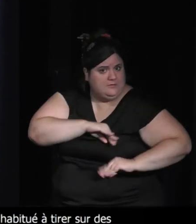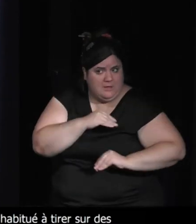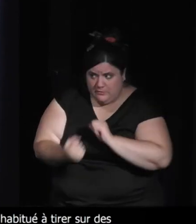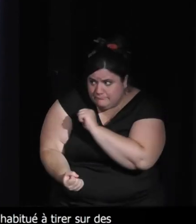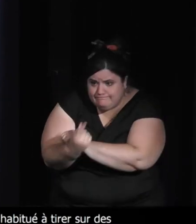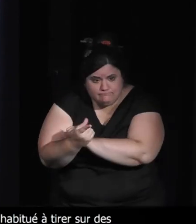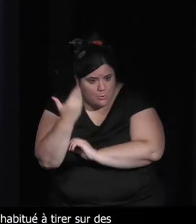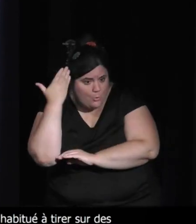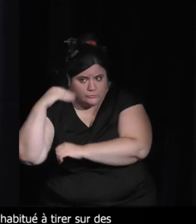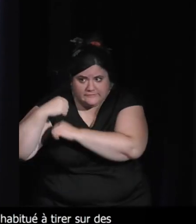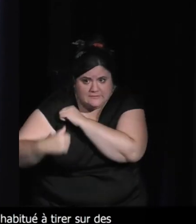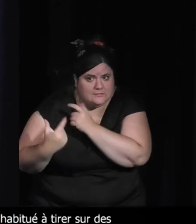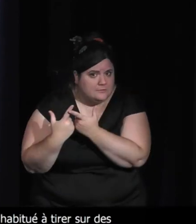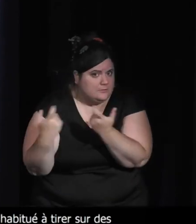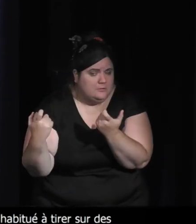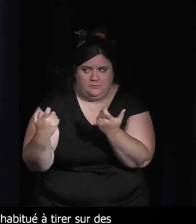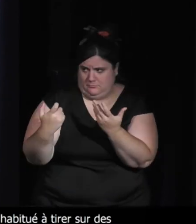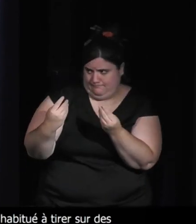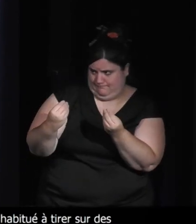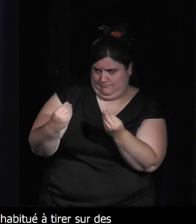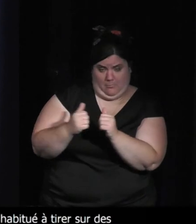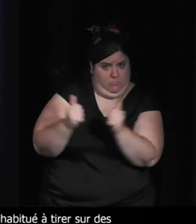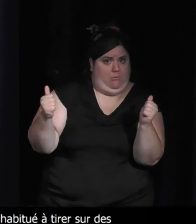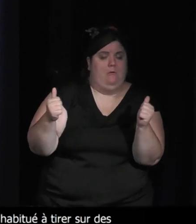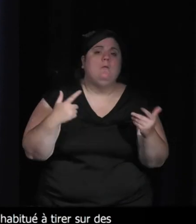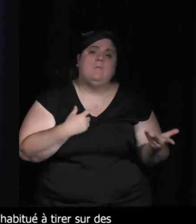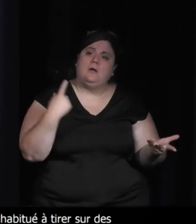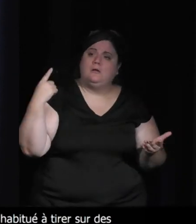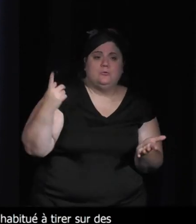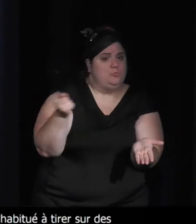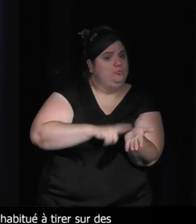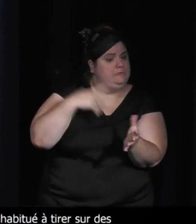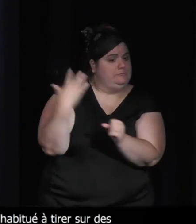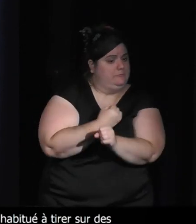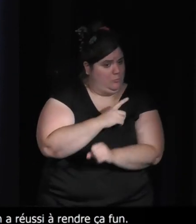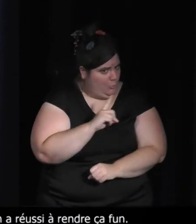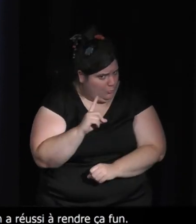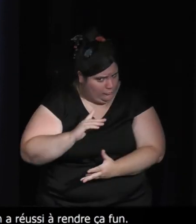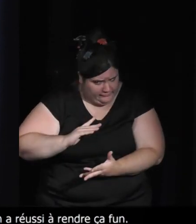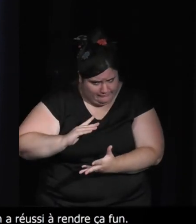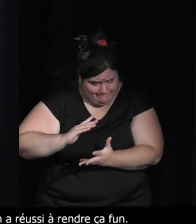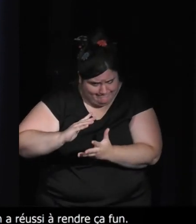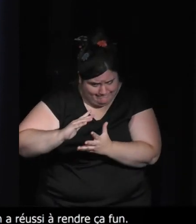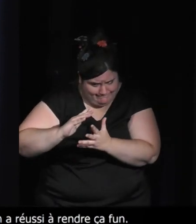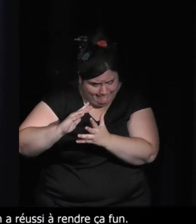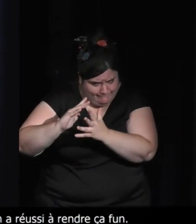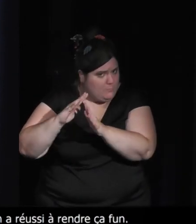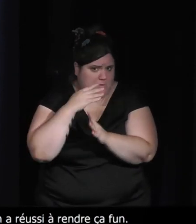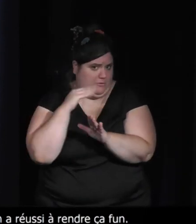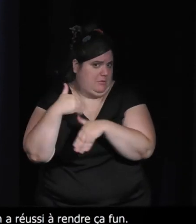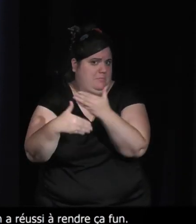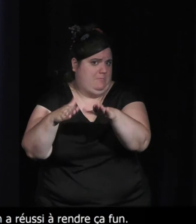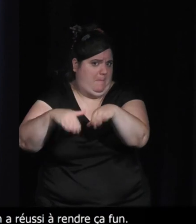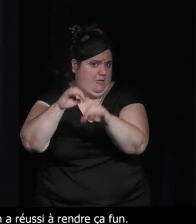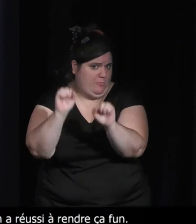des mécanismes d'action radicalement opposées, ça va prendre un peu de temps avant de se lancer, mais ça ne pas dire que ça ne pas fonctionner. Ce que j